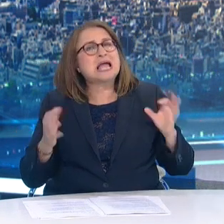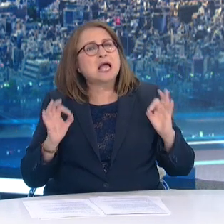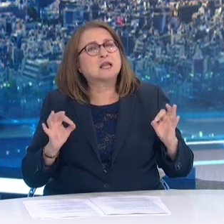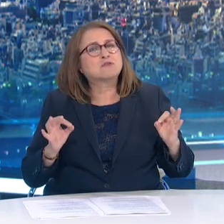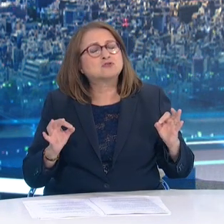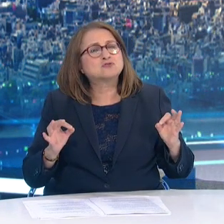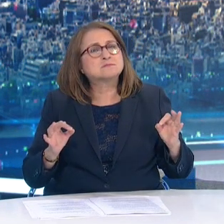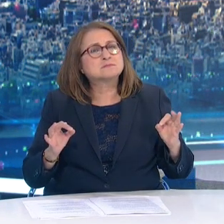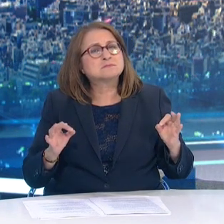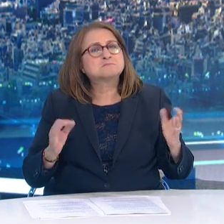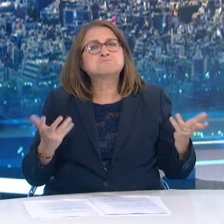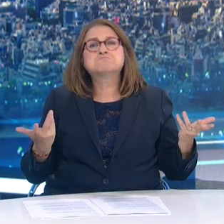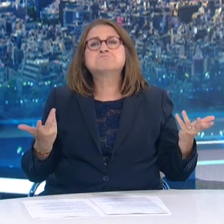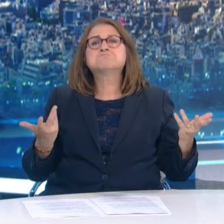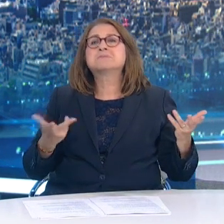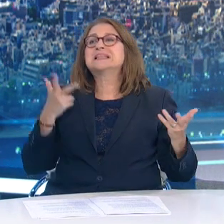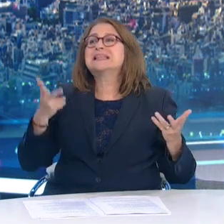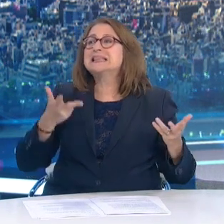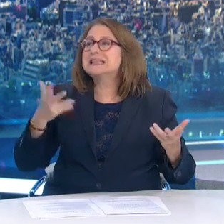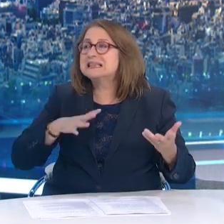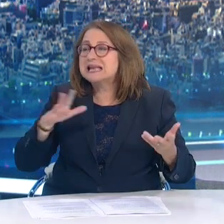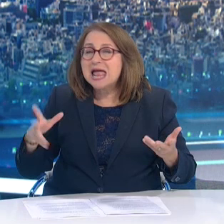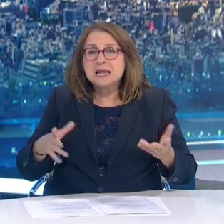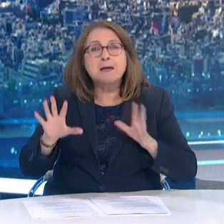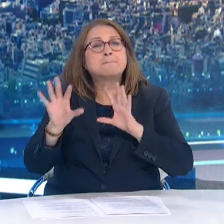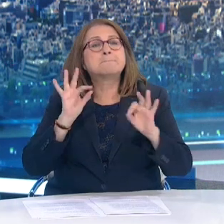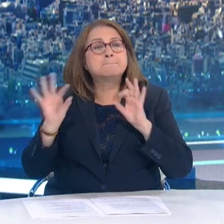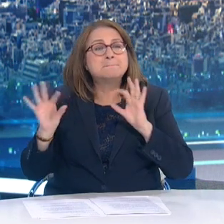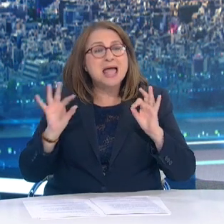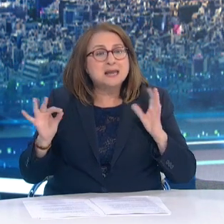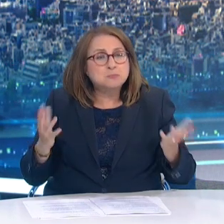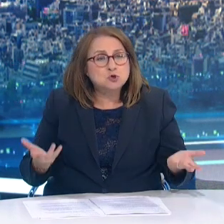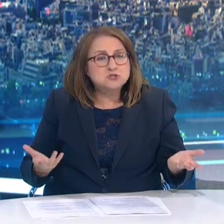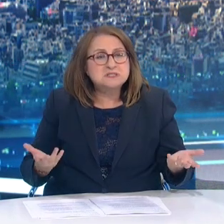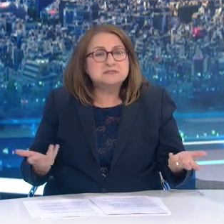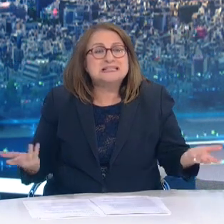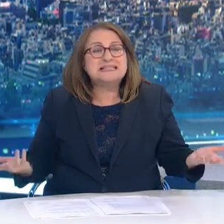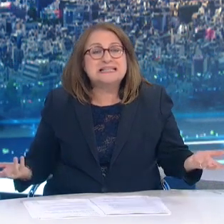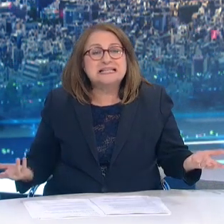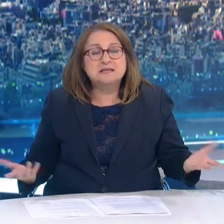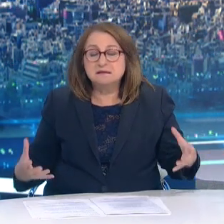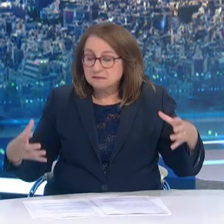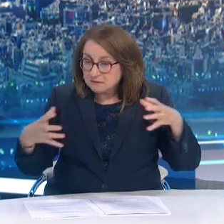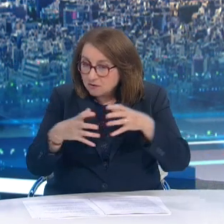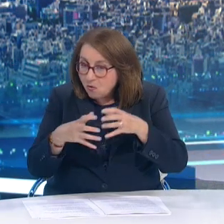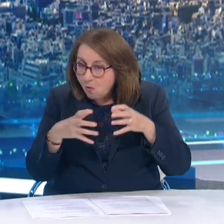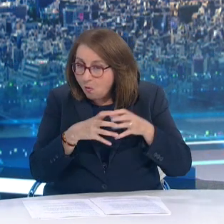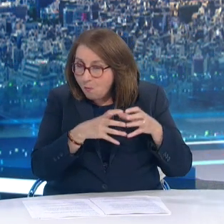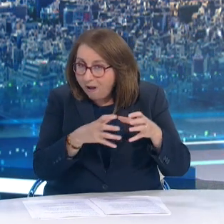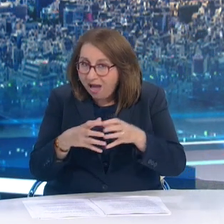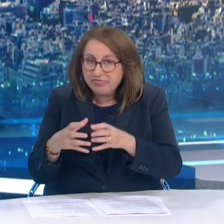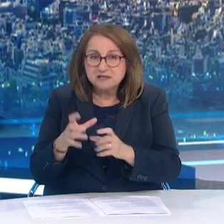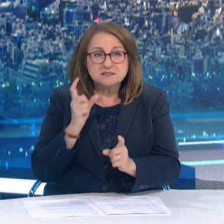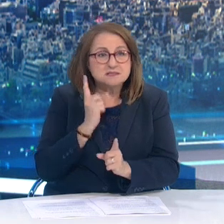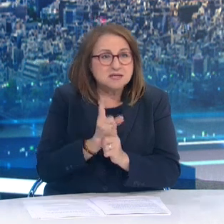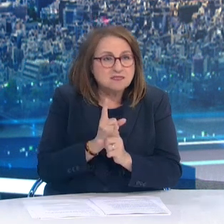κατά περίπτωση, θα μπορούν εκεί να υπάρχουν κάποιες ομάδες ειδικό Να